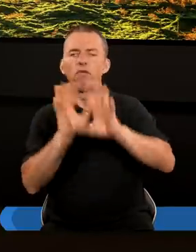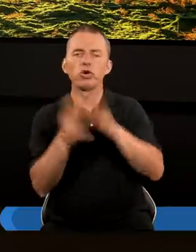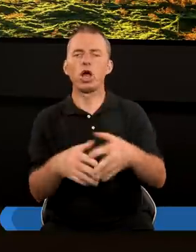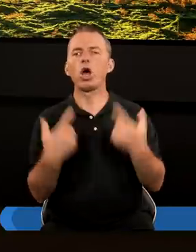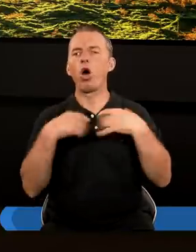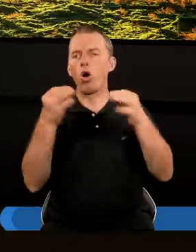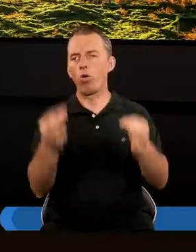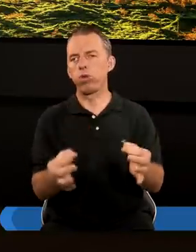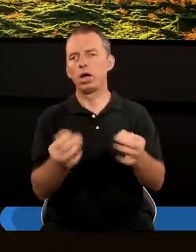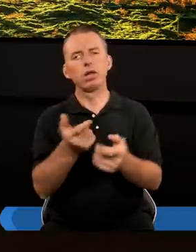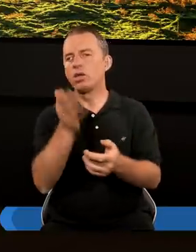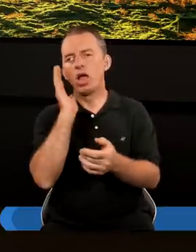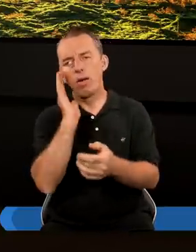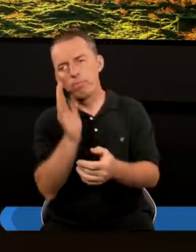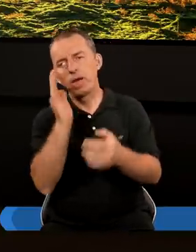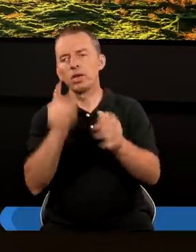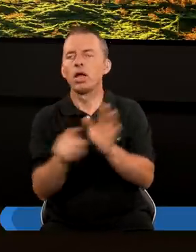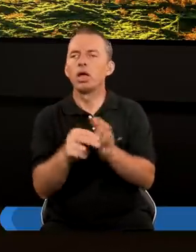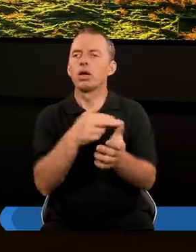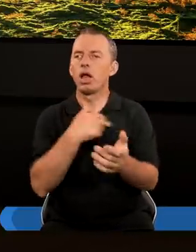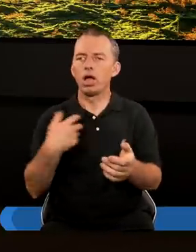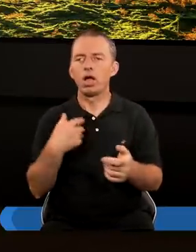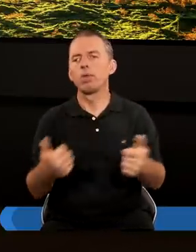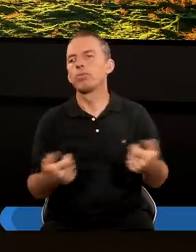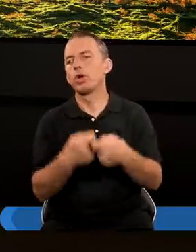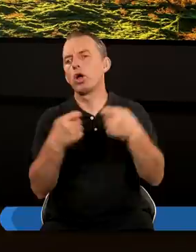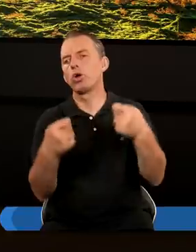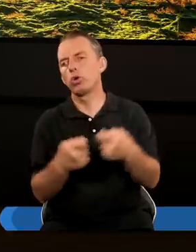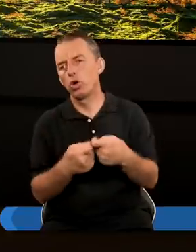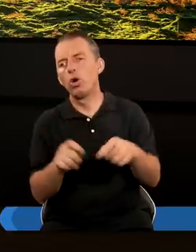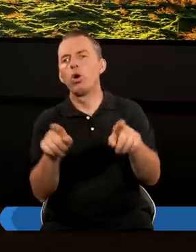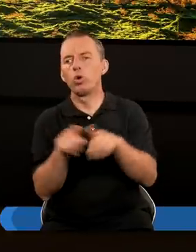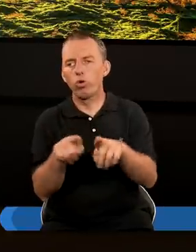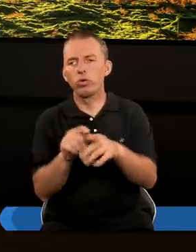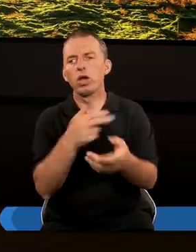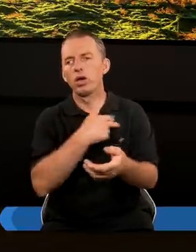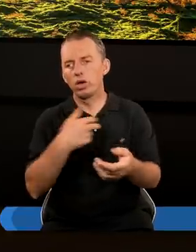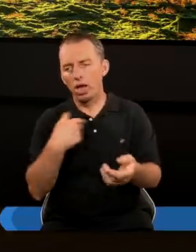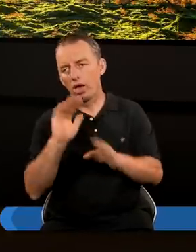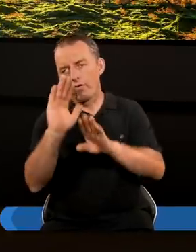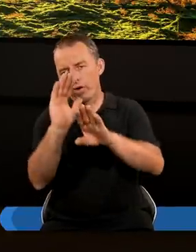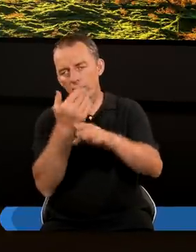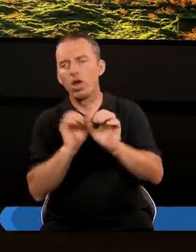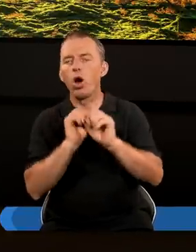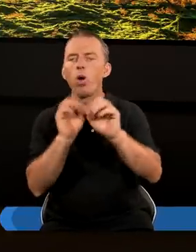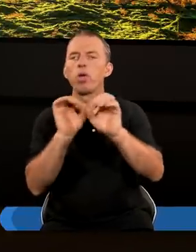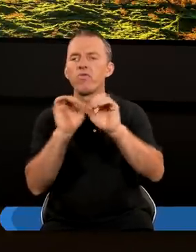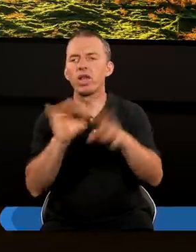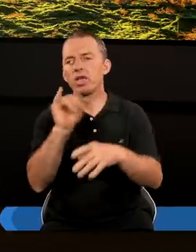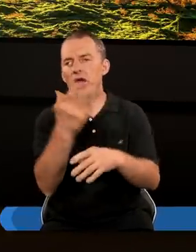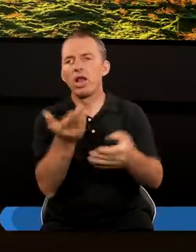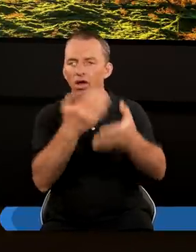Wszechobecny Nie będzie Dla nas przeszkodą I również Za tym wezwaniem Księgi